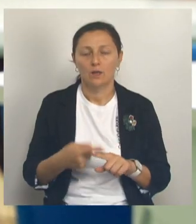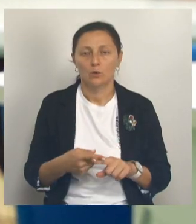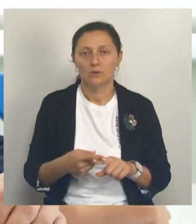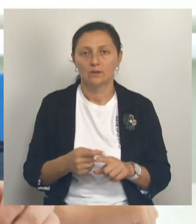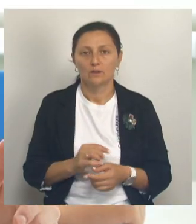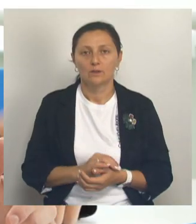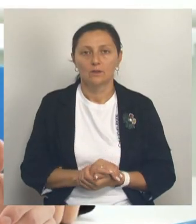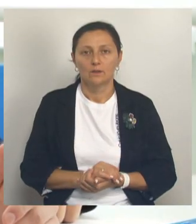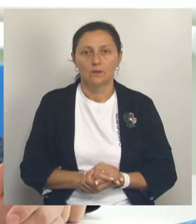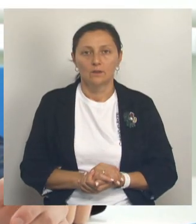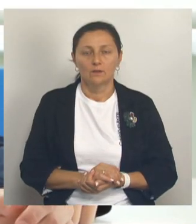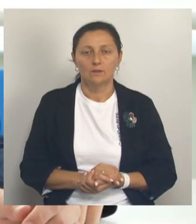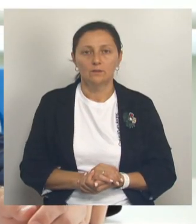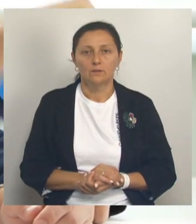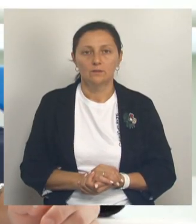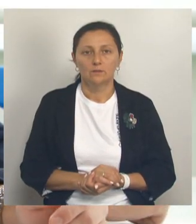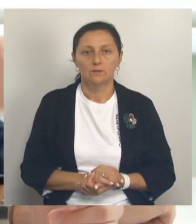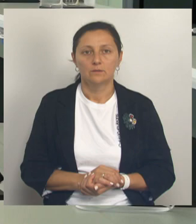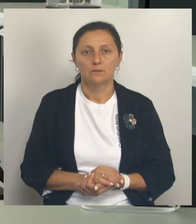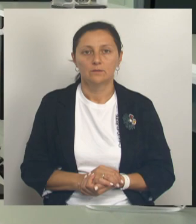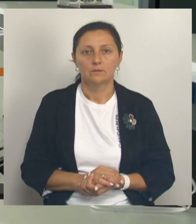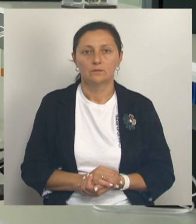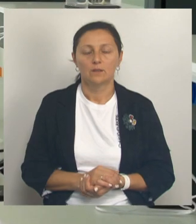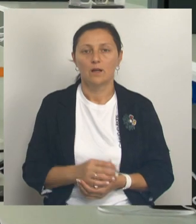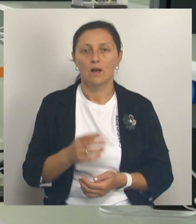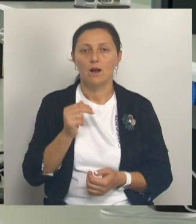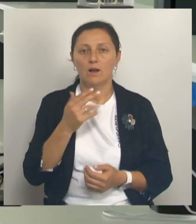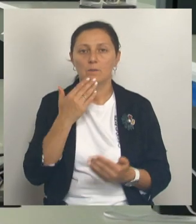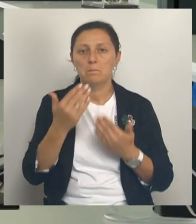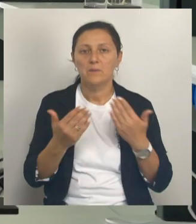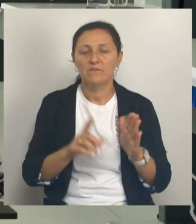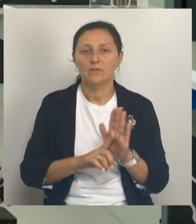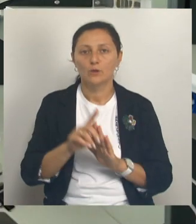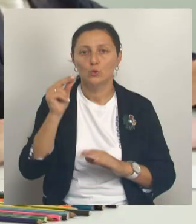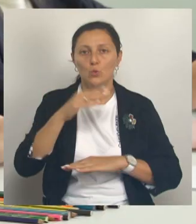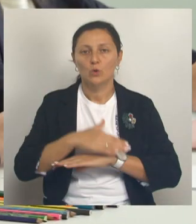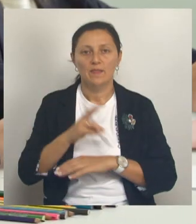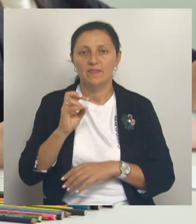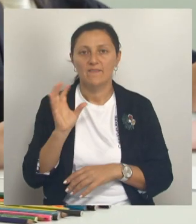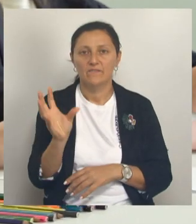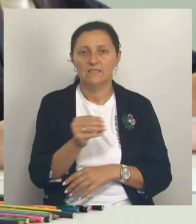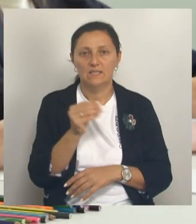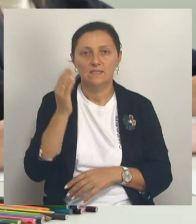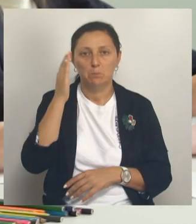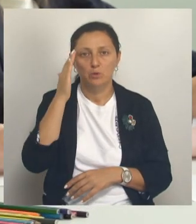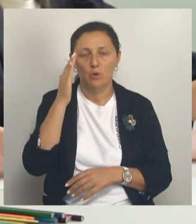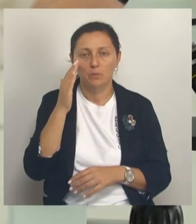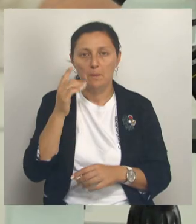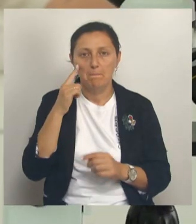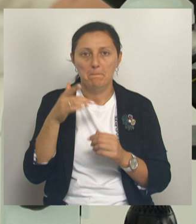где руки? Левая, правая. Как показал опрос в начале урока, не все школьники способны сразу определить,